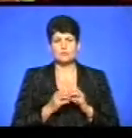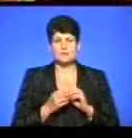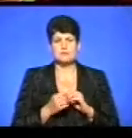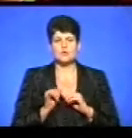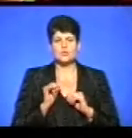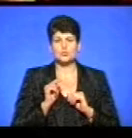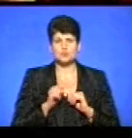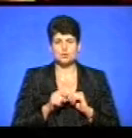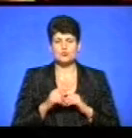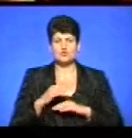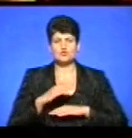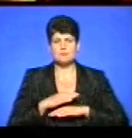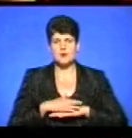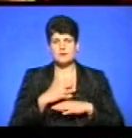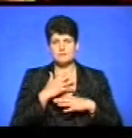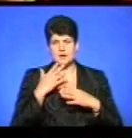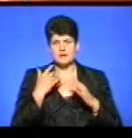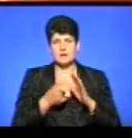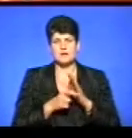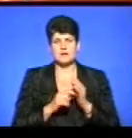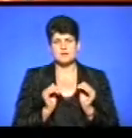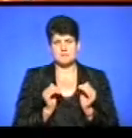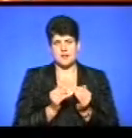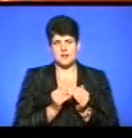що парт багато, а класи маленькі.